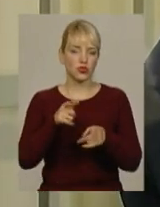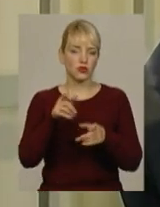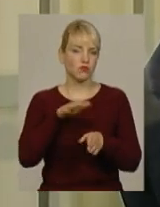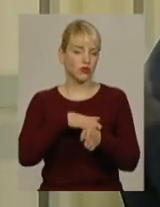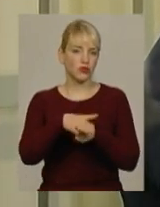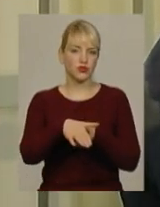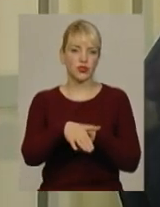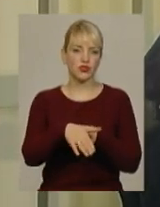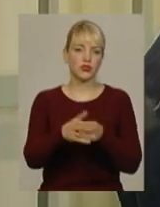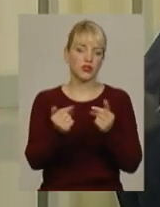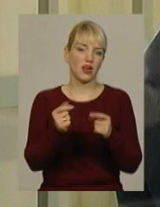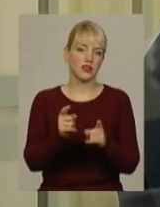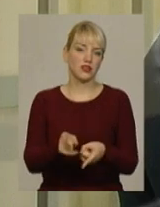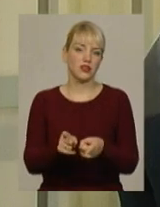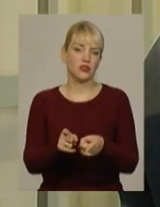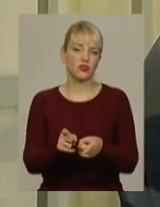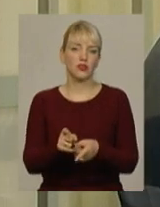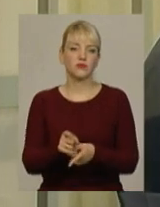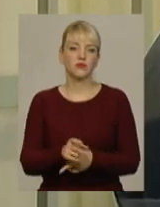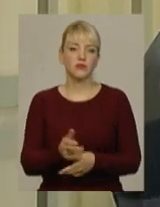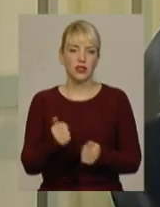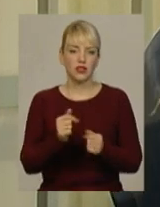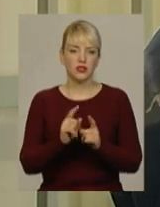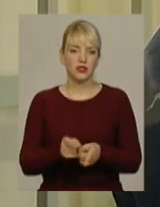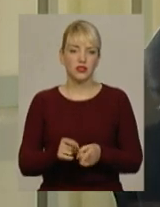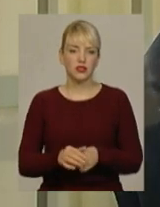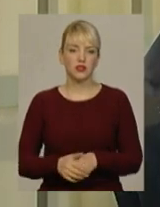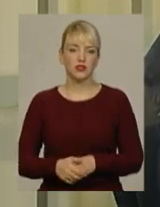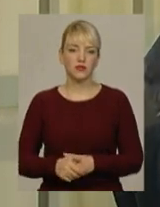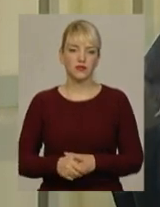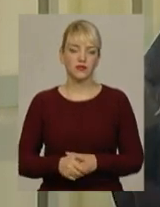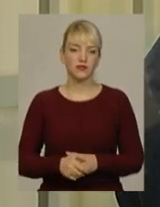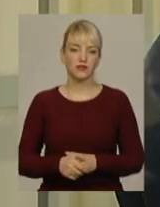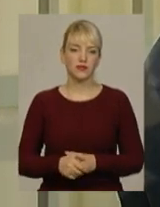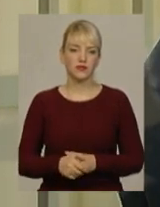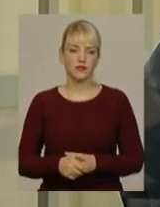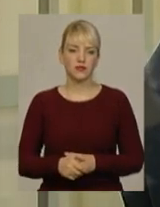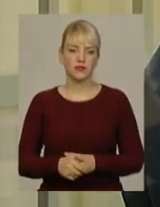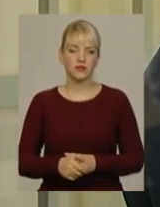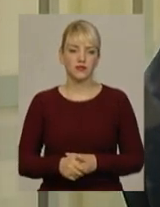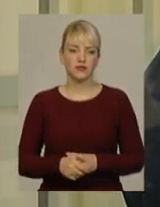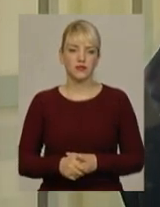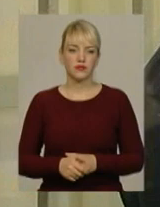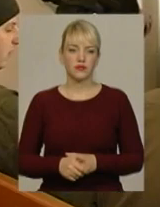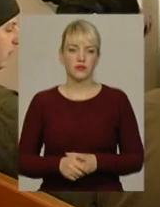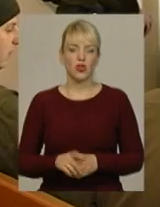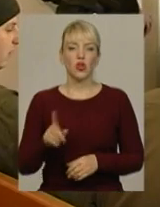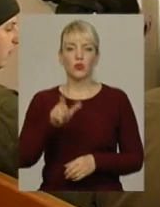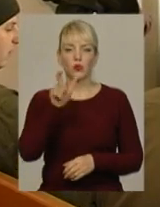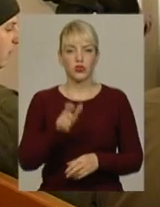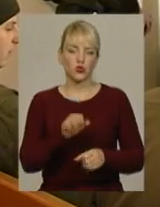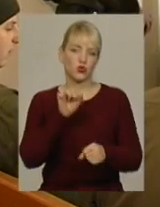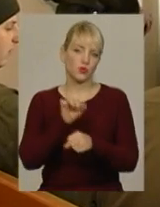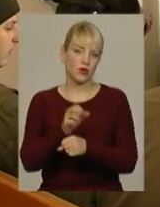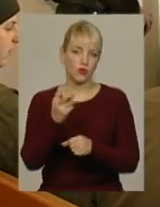Я дійсно життєвоважливі органи, я і стріляв, і стріляв, щоб людину просто зупинити». Почути